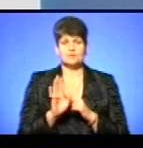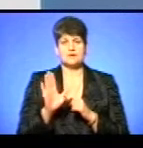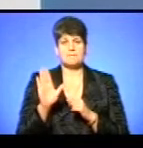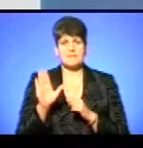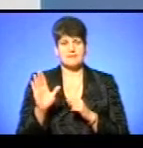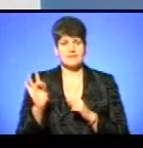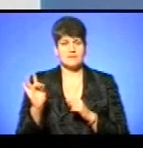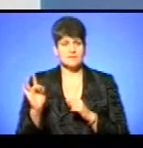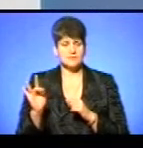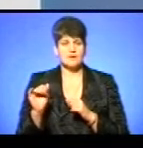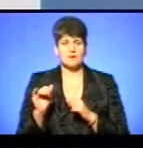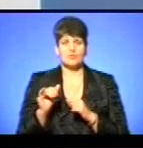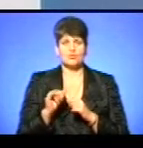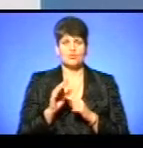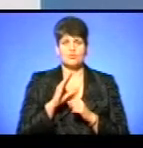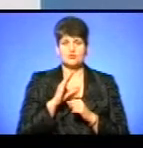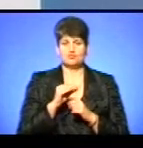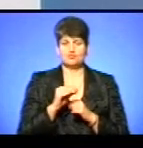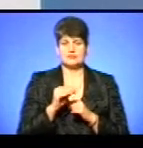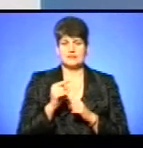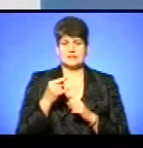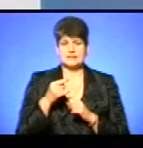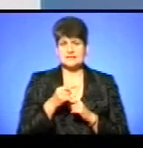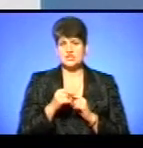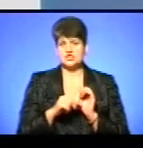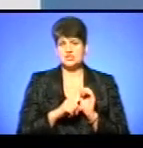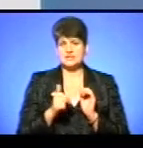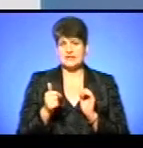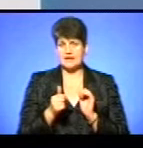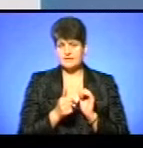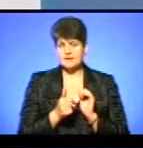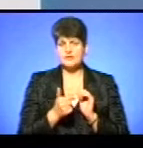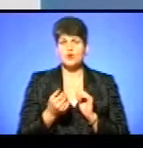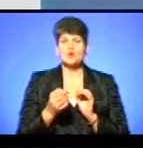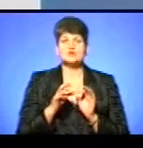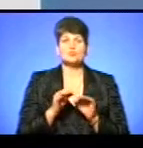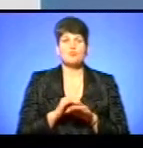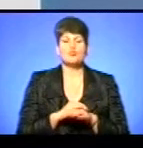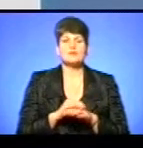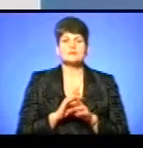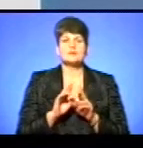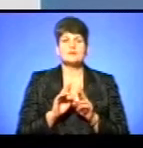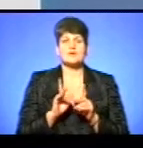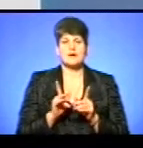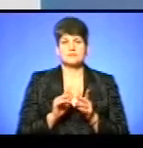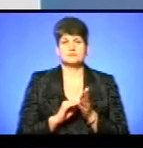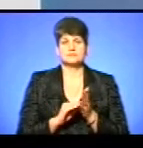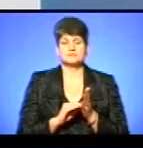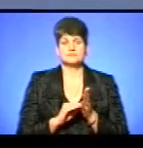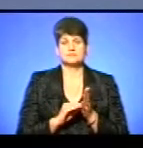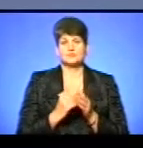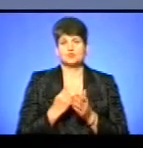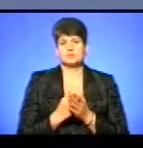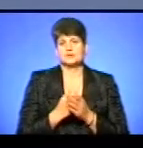гривень і у маршрутних таксі 6 гривень. Розкажіть, будь ласка, як встановлювалися нові тарифи?